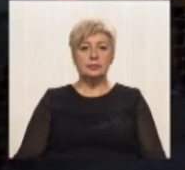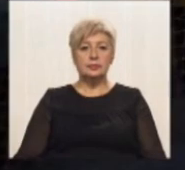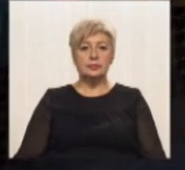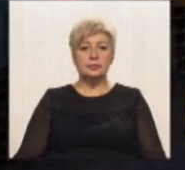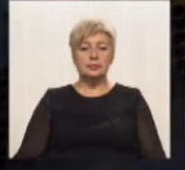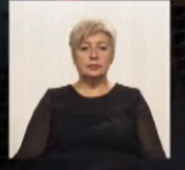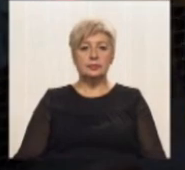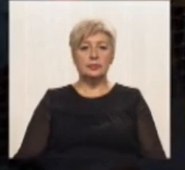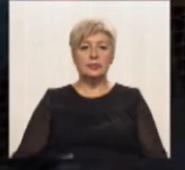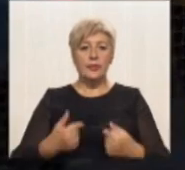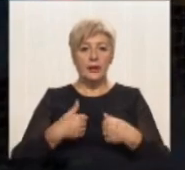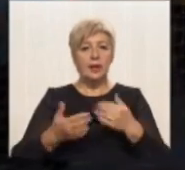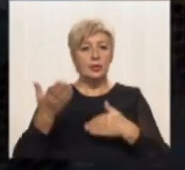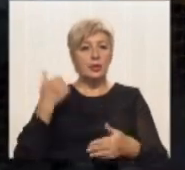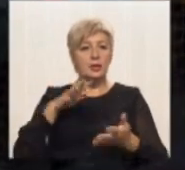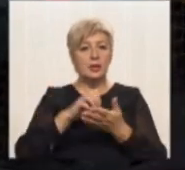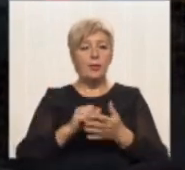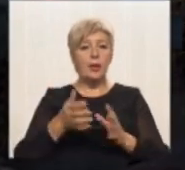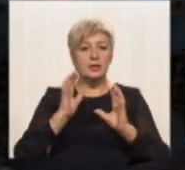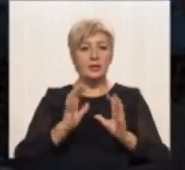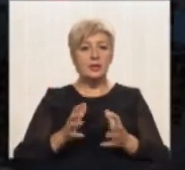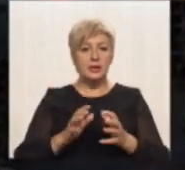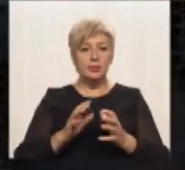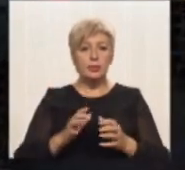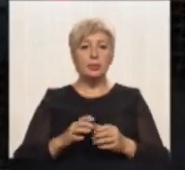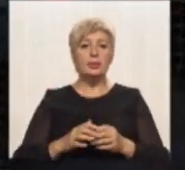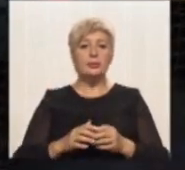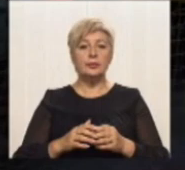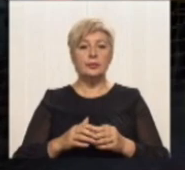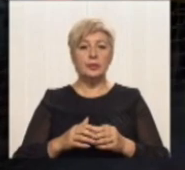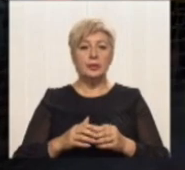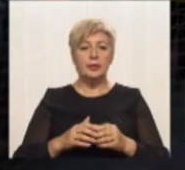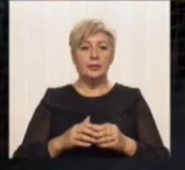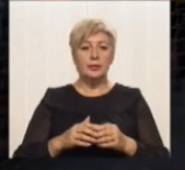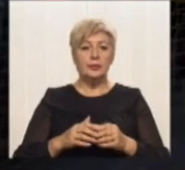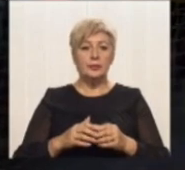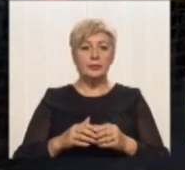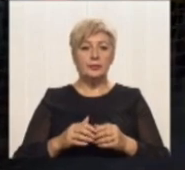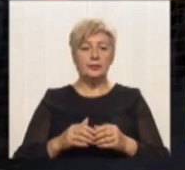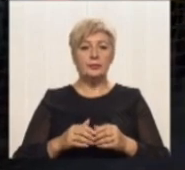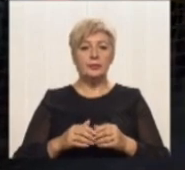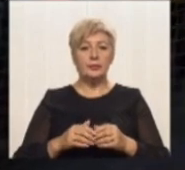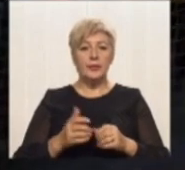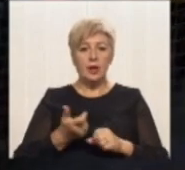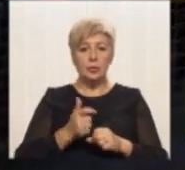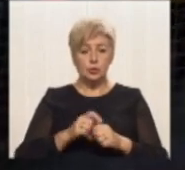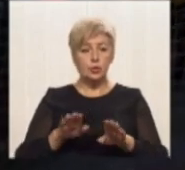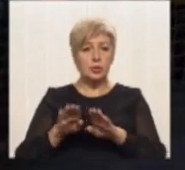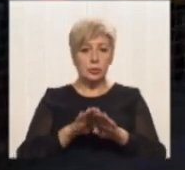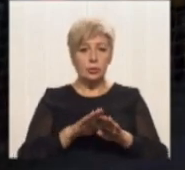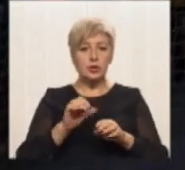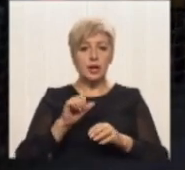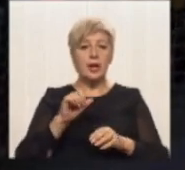Я коли займався баскетболом, це дуже схожа і тактика, і